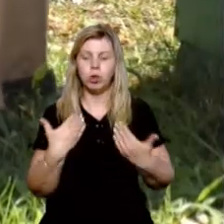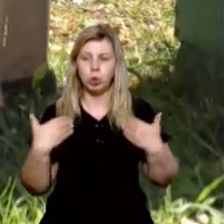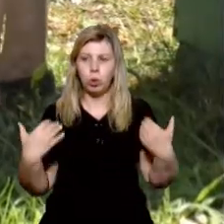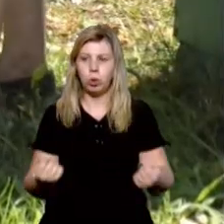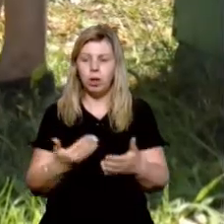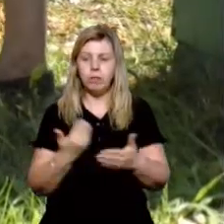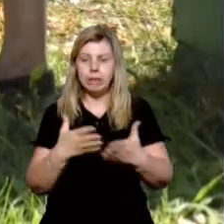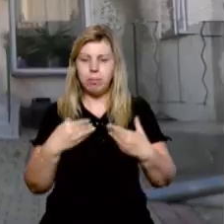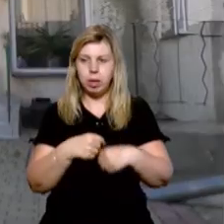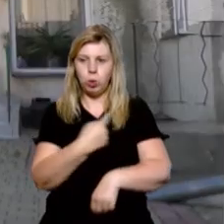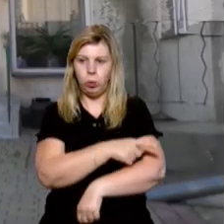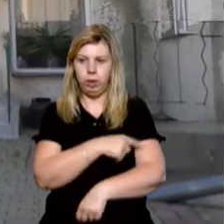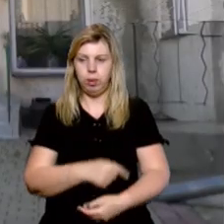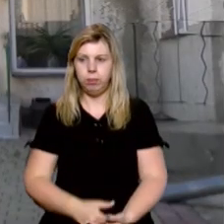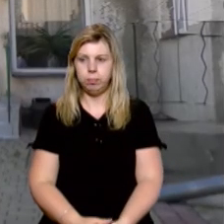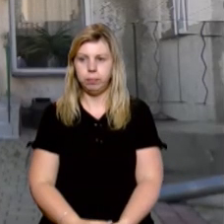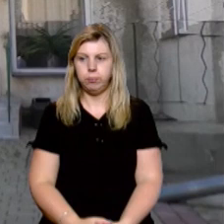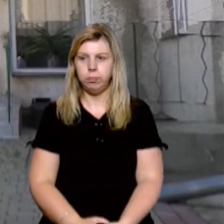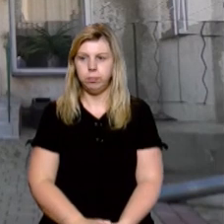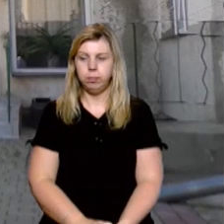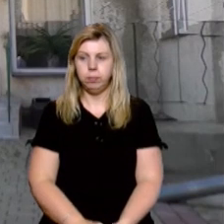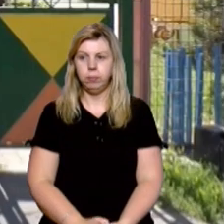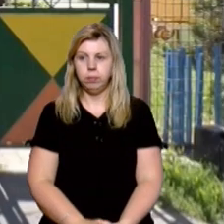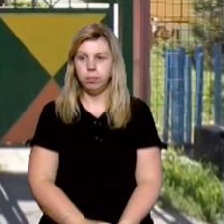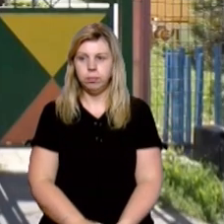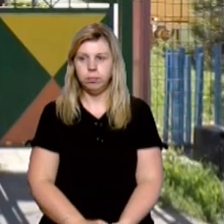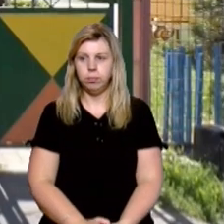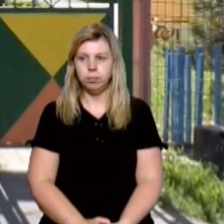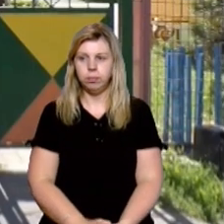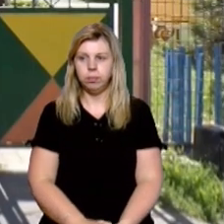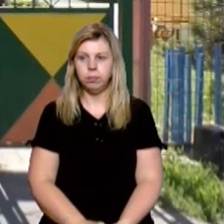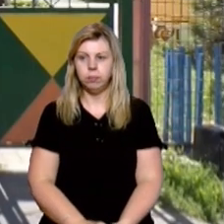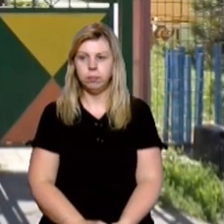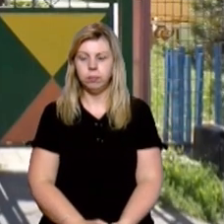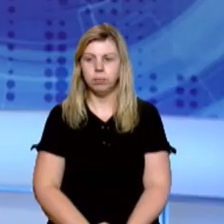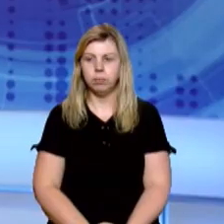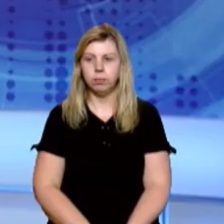здоров'я від сімейного лікаря. Оксана Ушакова, Леонтій Николишин, Андрій Гістим. Новини на Суспільному.